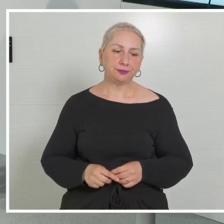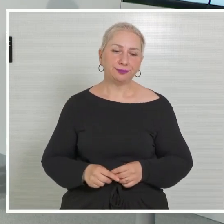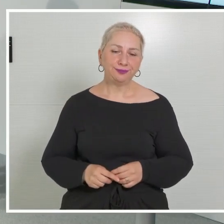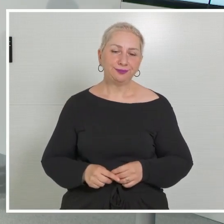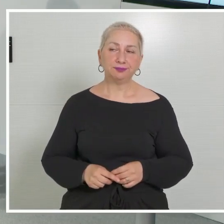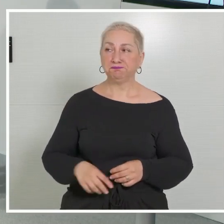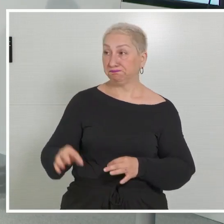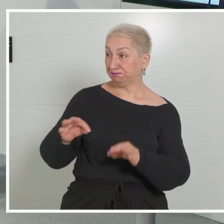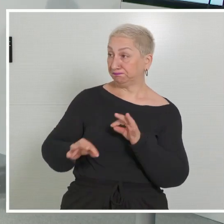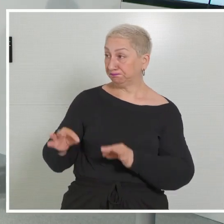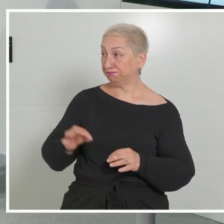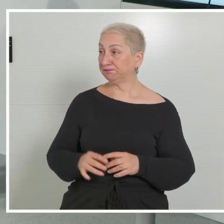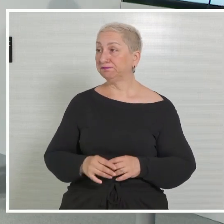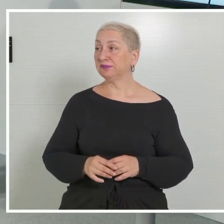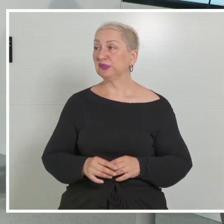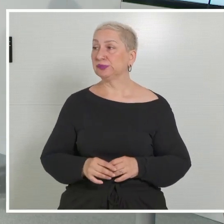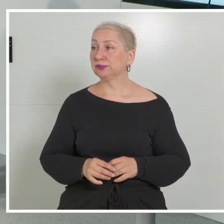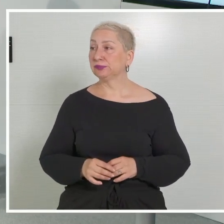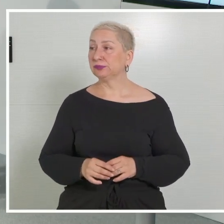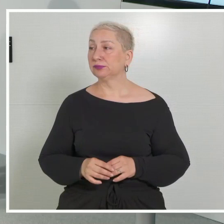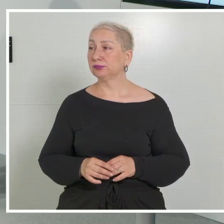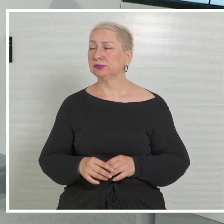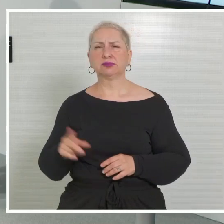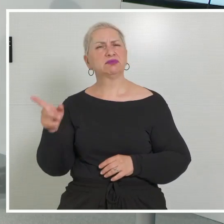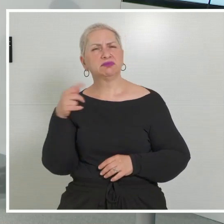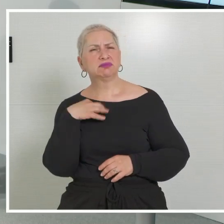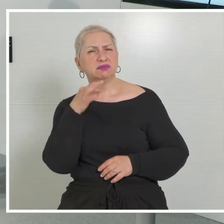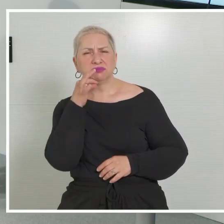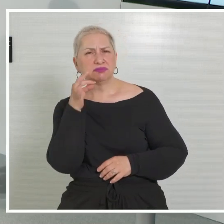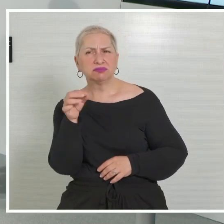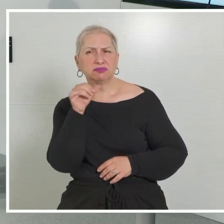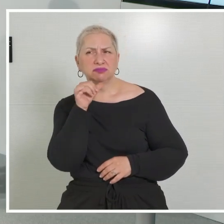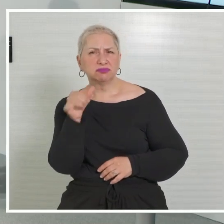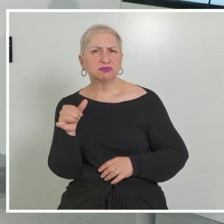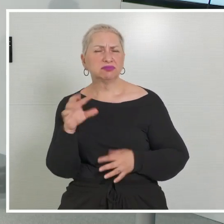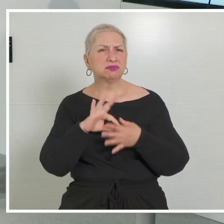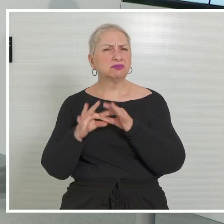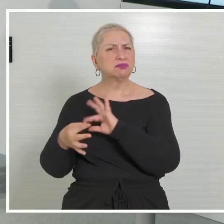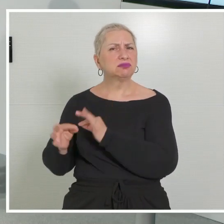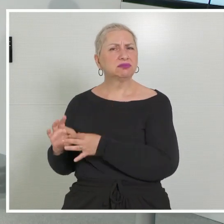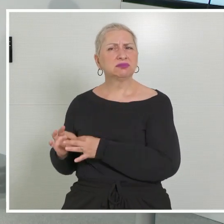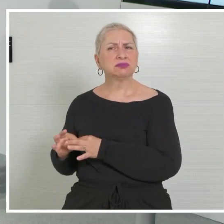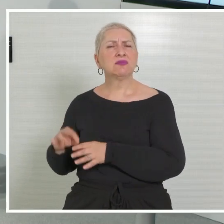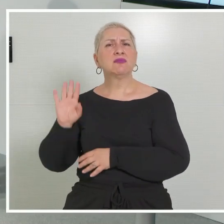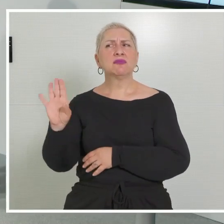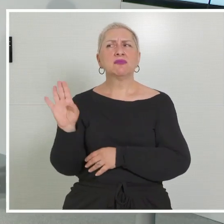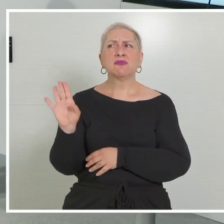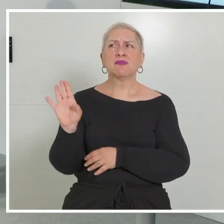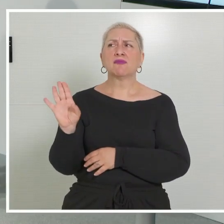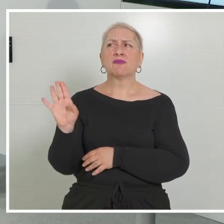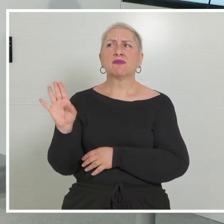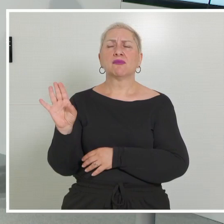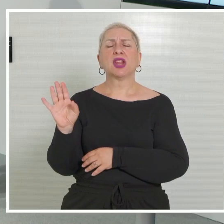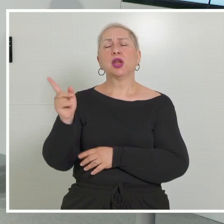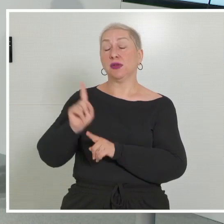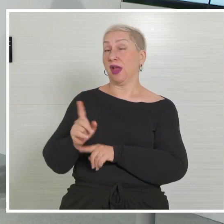Weitere Fragen, bitte. Das habe ich jetzt nicht ganz verstanden, warum das koordiniert werden muss mit dem Wehrdienst. Der Wehrdienst ist ja auch, oder zumindest war